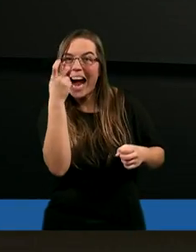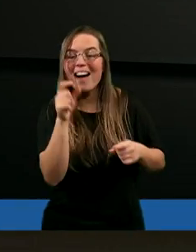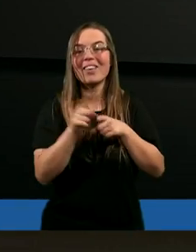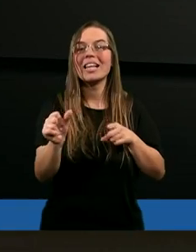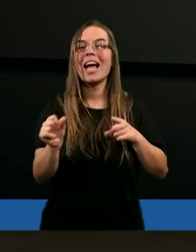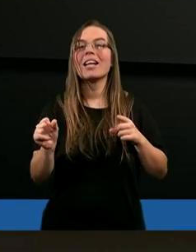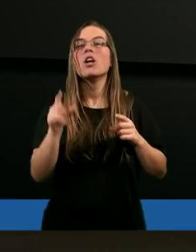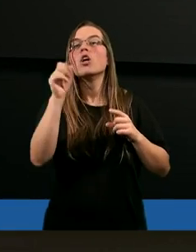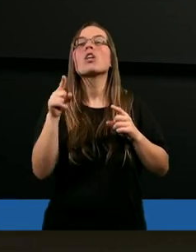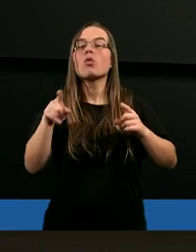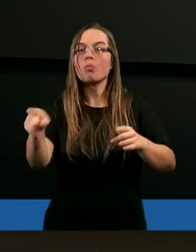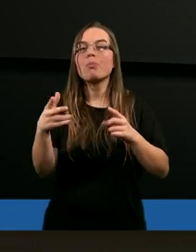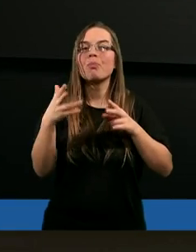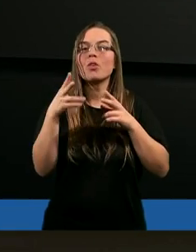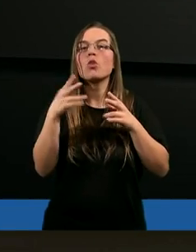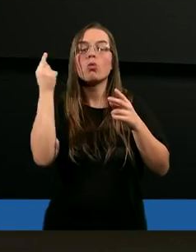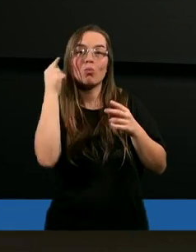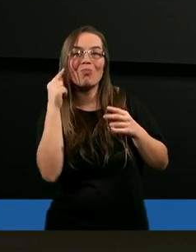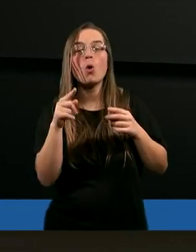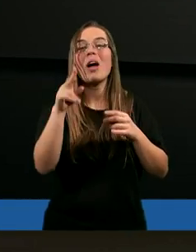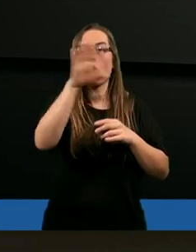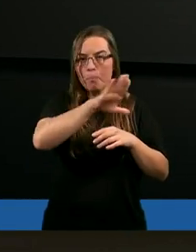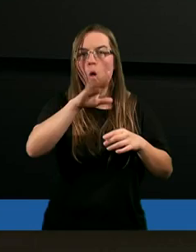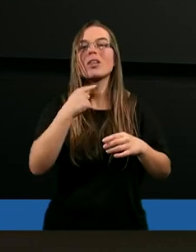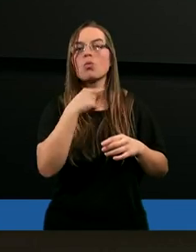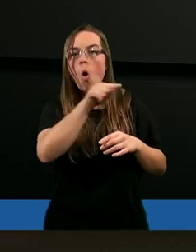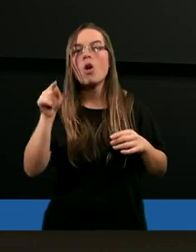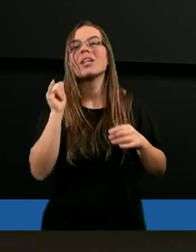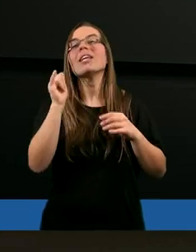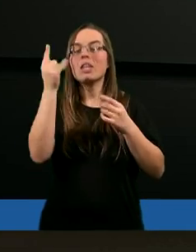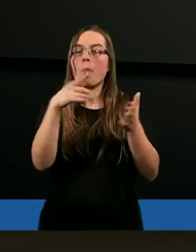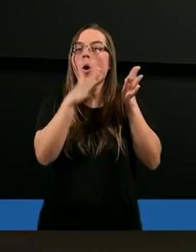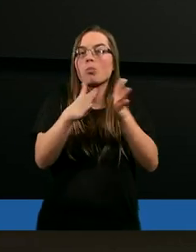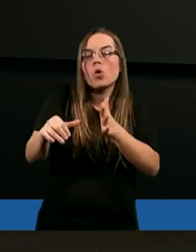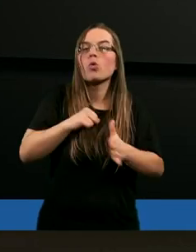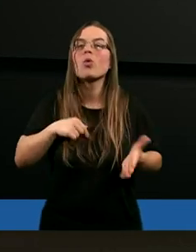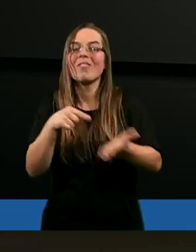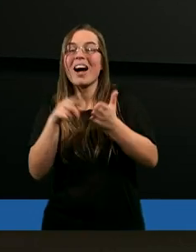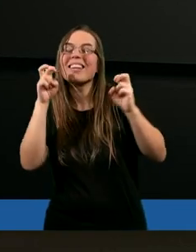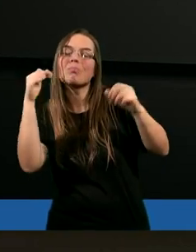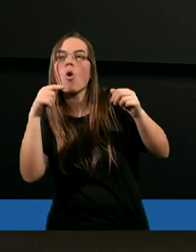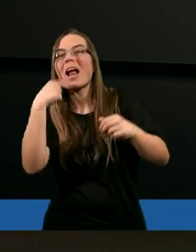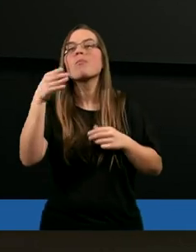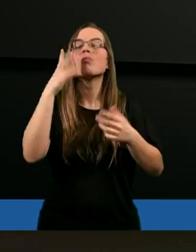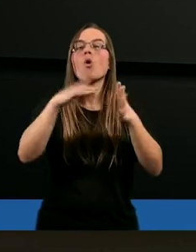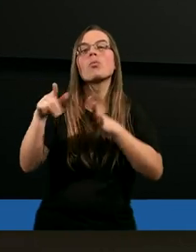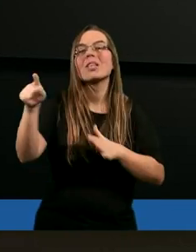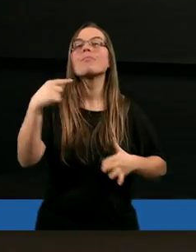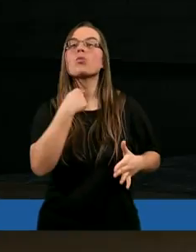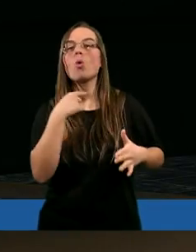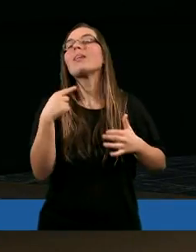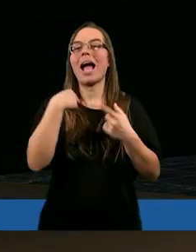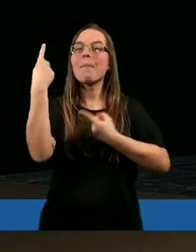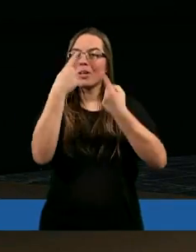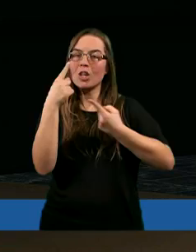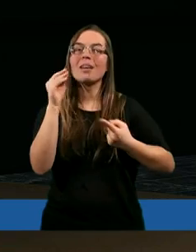żywioły słyszą Boży głos i podporządkowują się, można by powiedzieć. No myślę, że